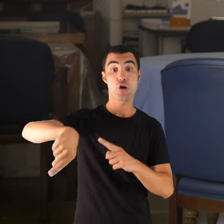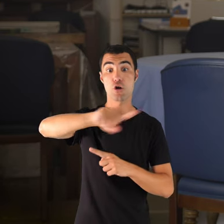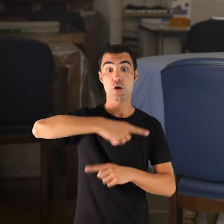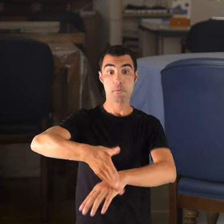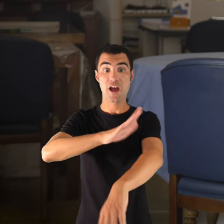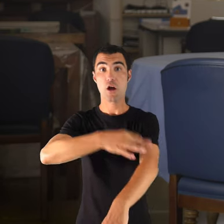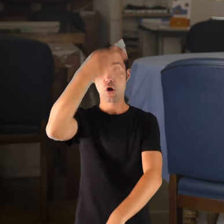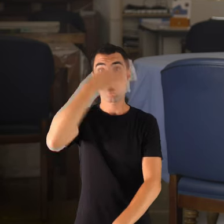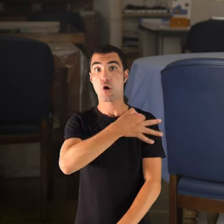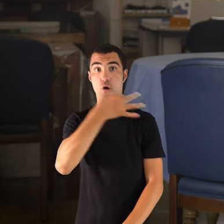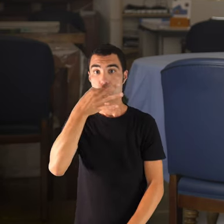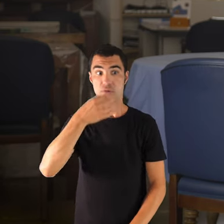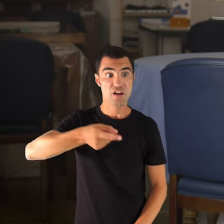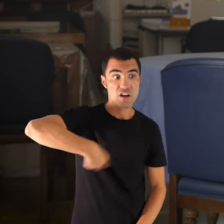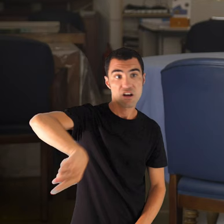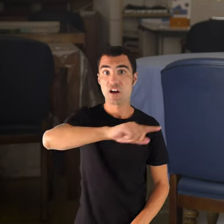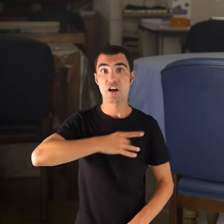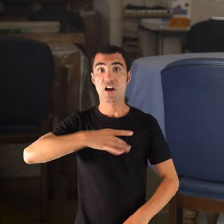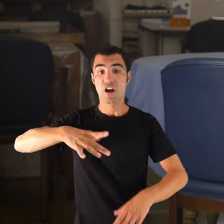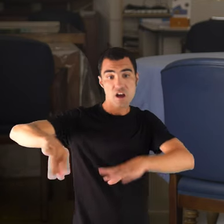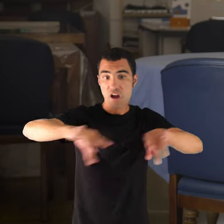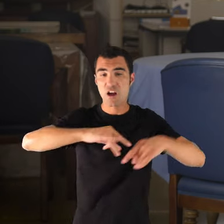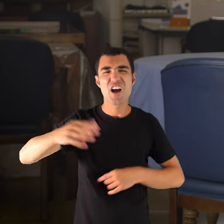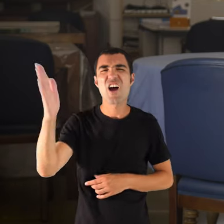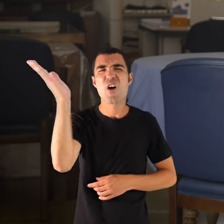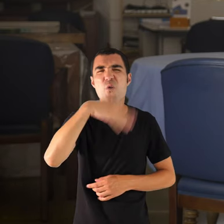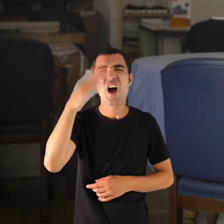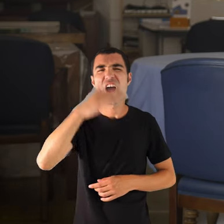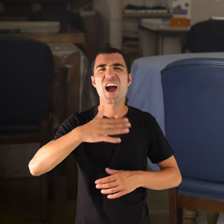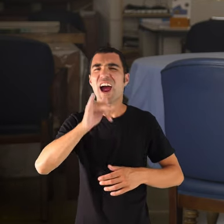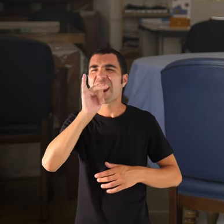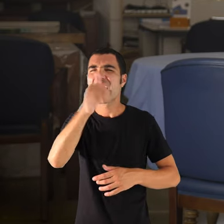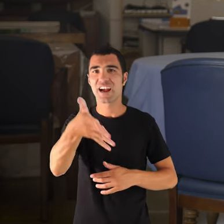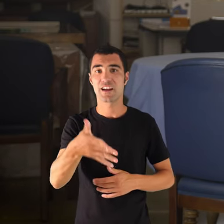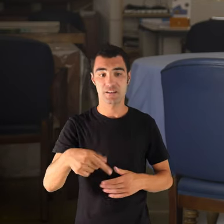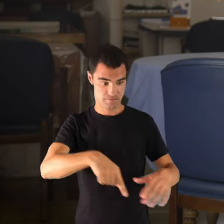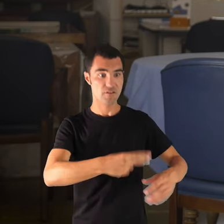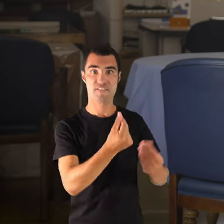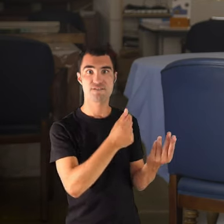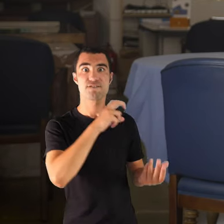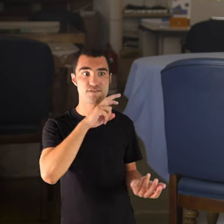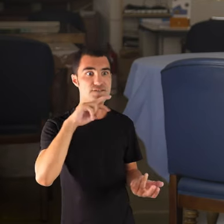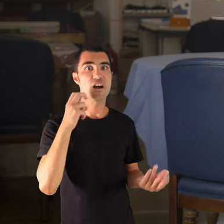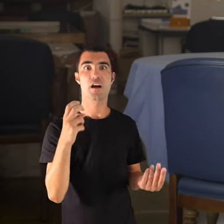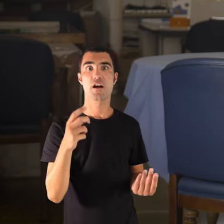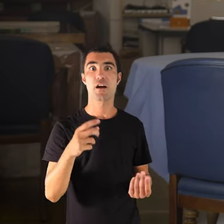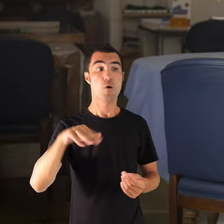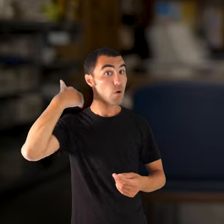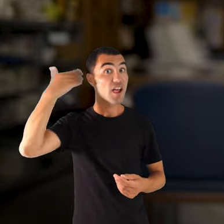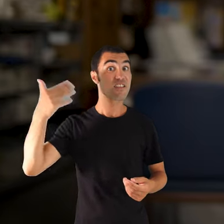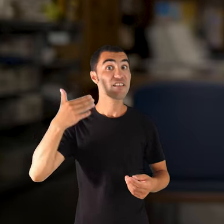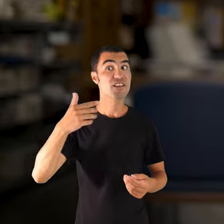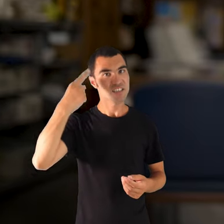No hi ha un quilo de farina en tot solla. Tu saps el que val això? És a que ja havia fet números, de lo que valia.